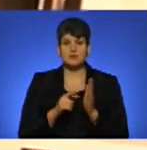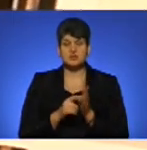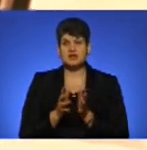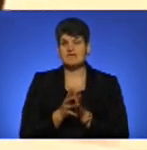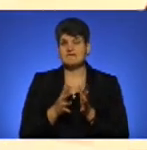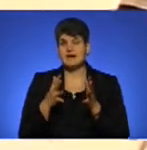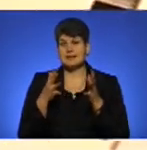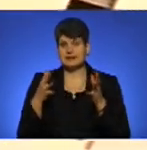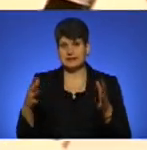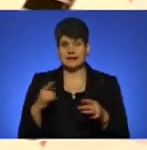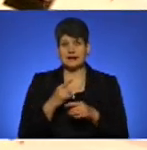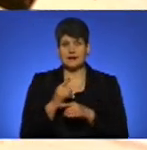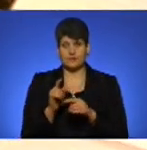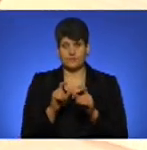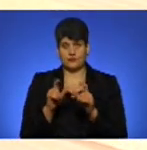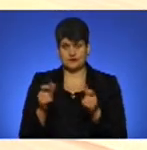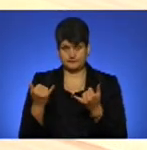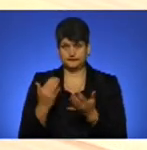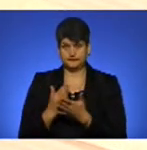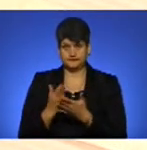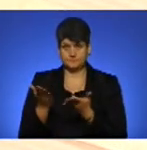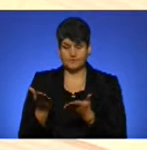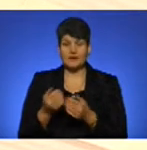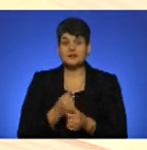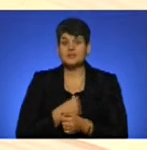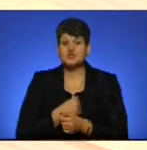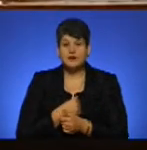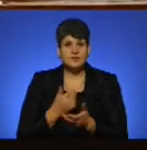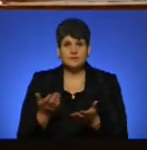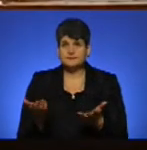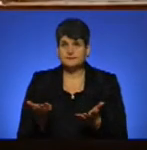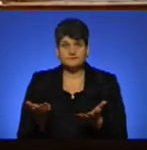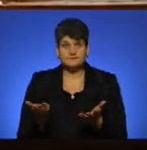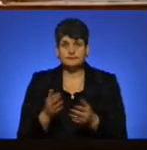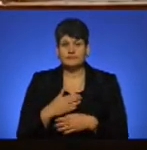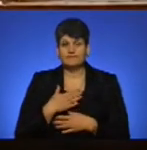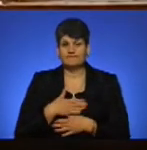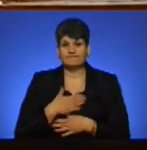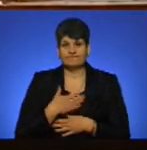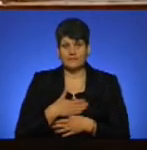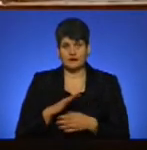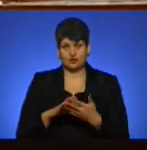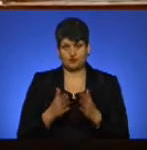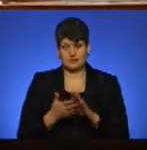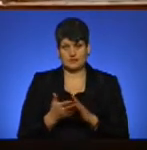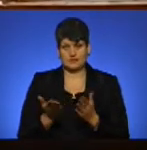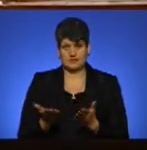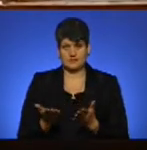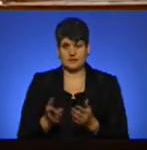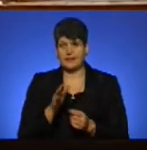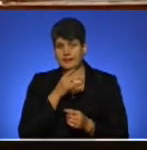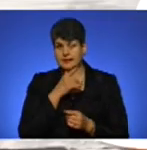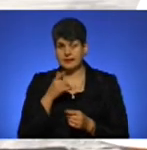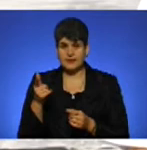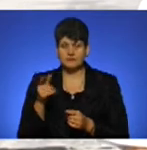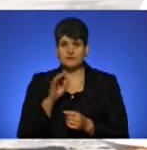аеровокзалу, в якому ми зараз знаходимося, але який, на жаль, перебуває в незадовільному технічному стані. Терміни експлуатації